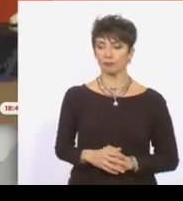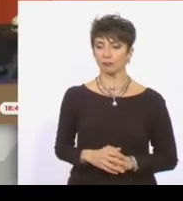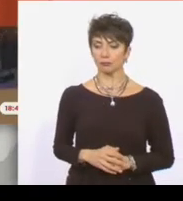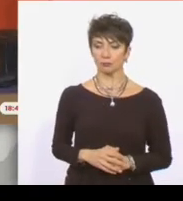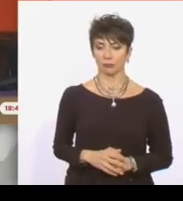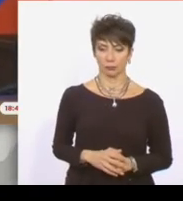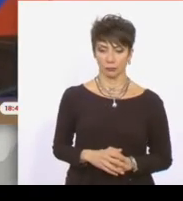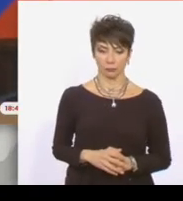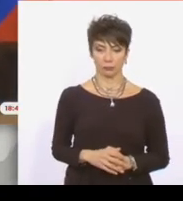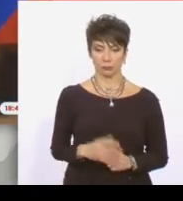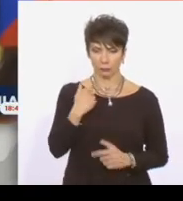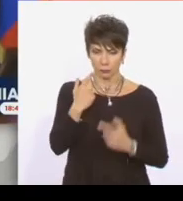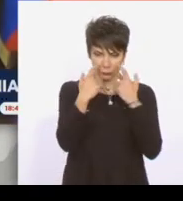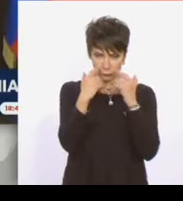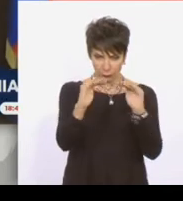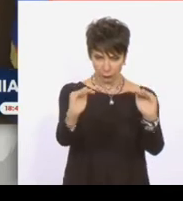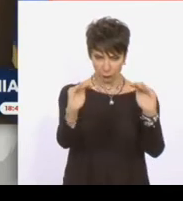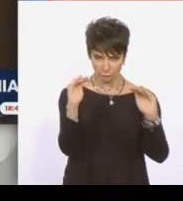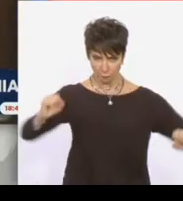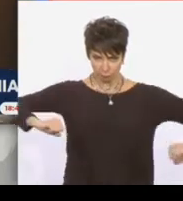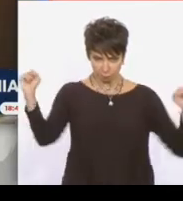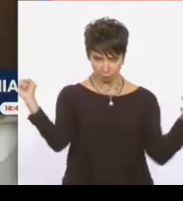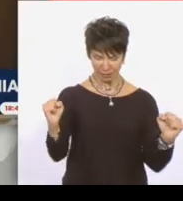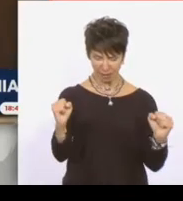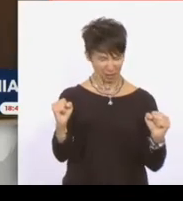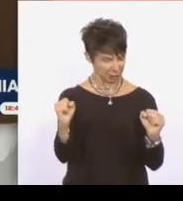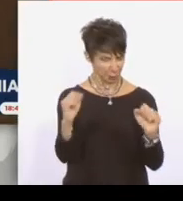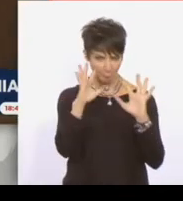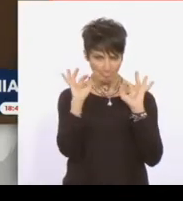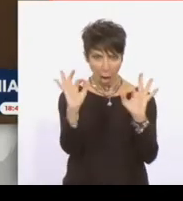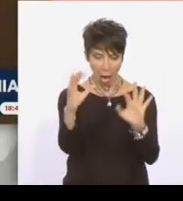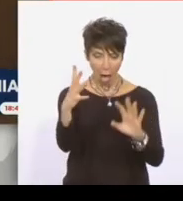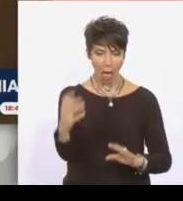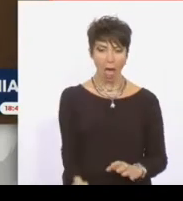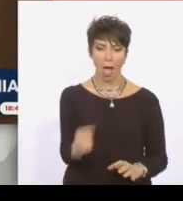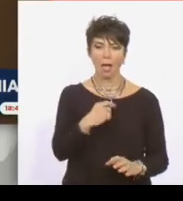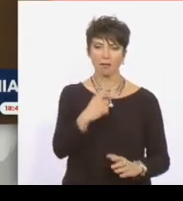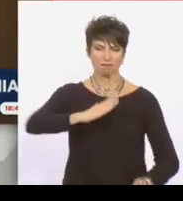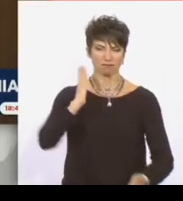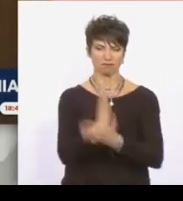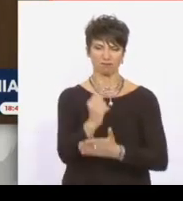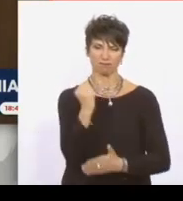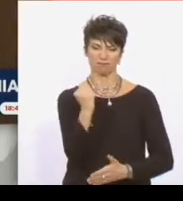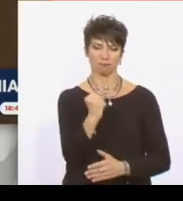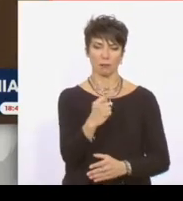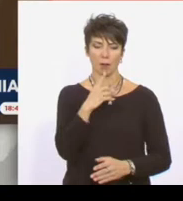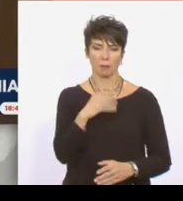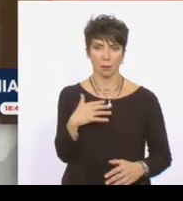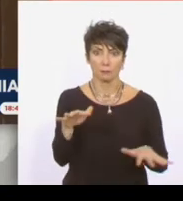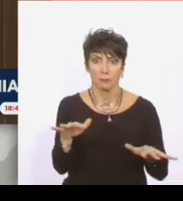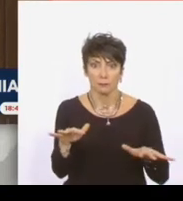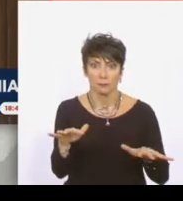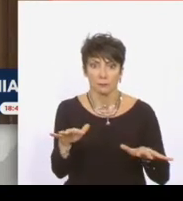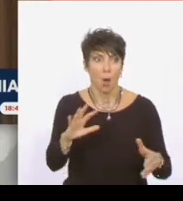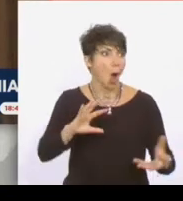Το βλέμμα του Πούτιν είναι σταθερό και ψυχρό. Ο λόγος του είναι ποταμός. Είναι αποφασιστικός. Κατάφερε να καθυλώσει όλους τους